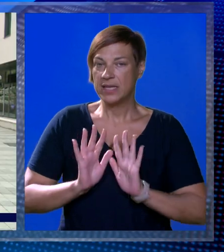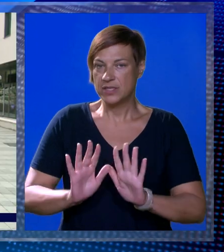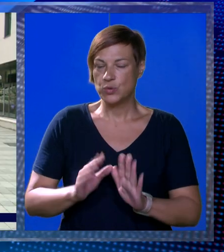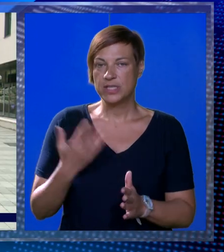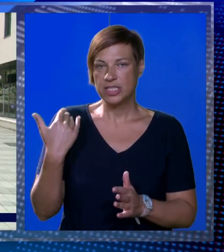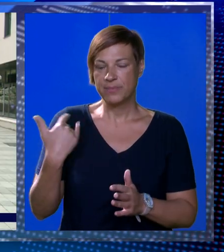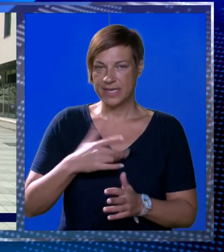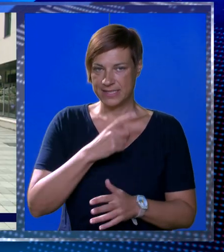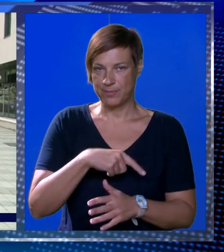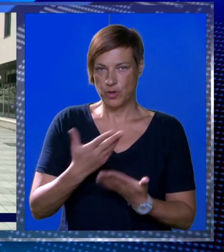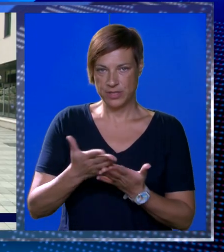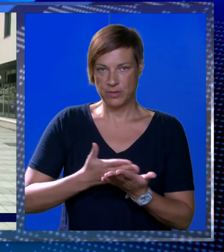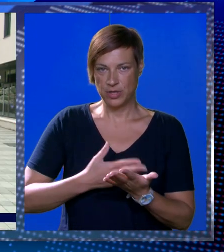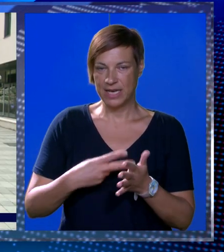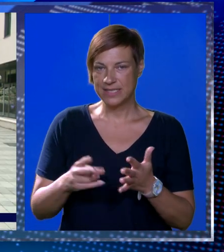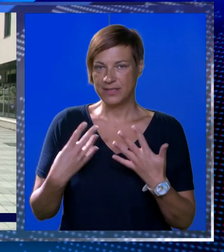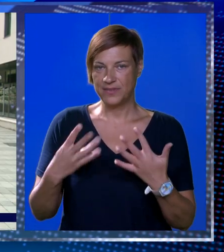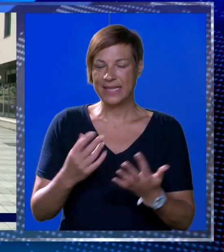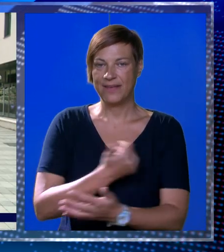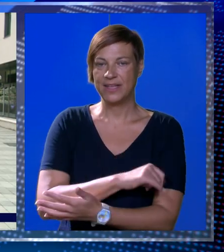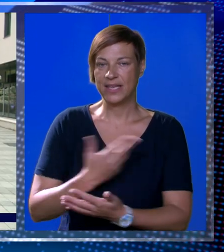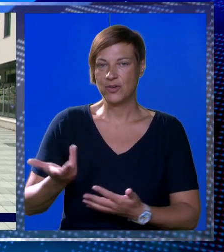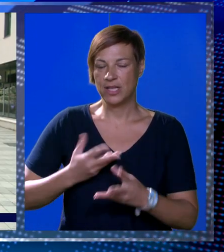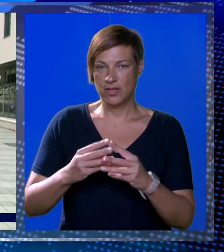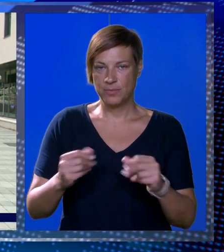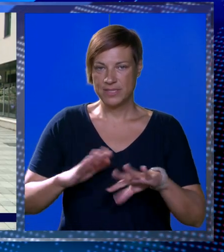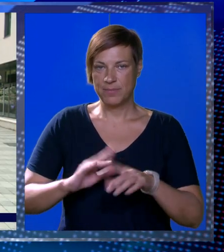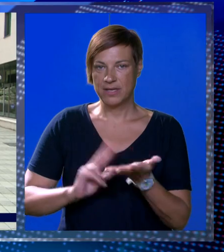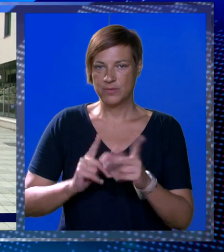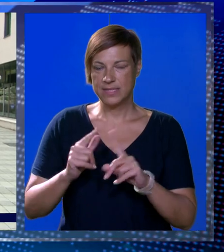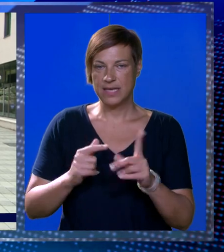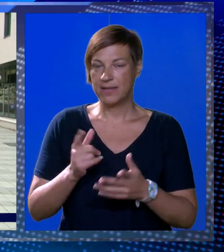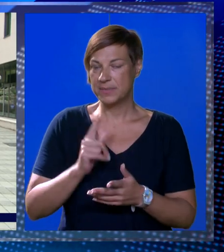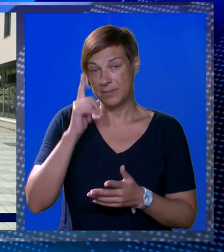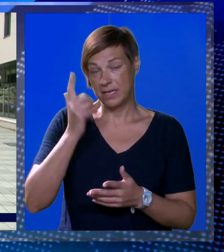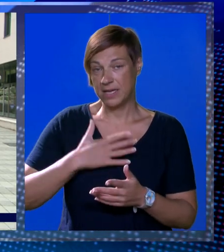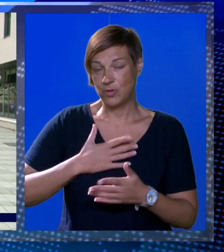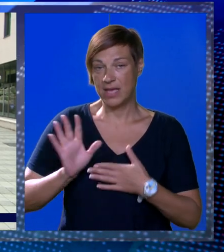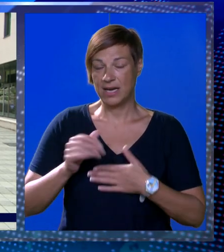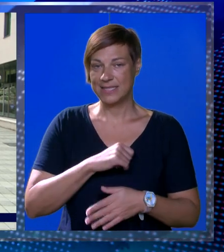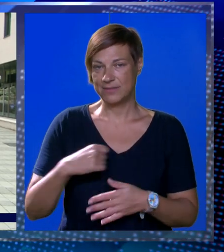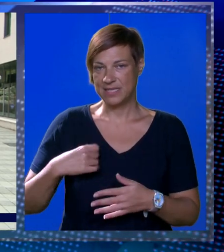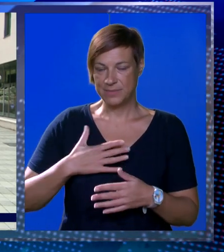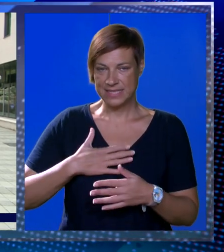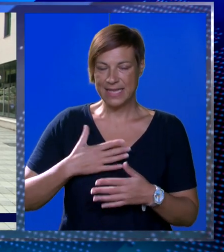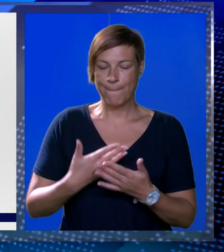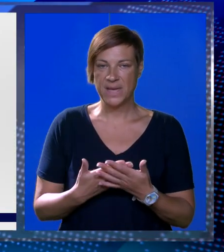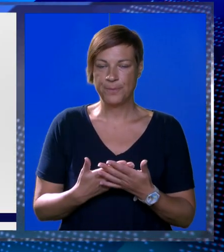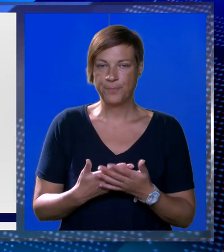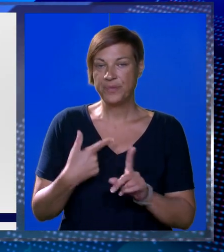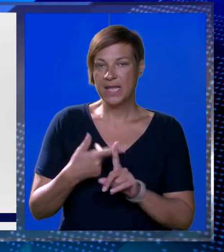Suzdržan sam jer sam osobno na toj listi 2009. dobio zemljište nanoncija a ti mislio sam da nije vredo da ja glasam sam za svijet.